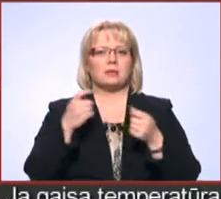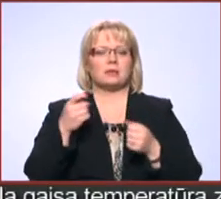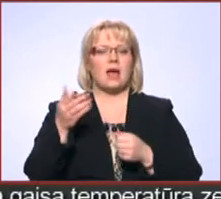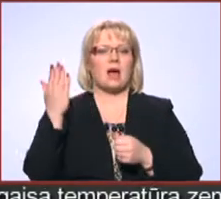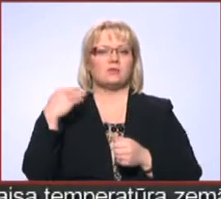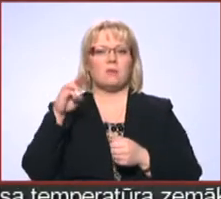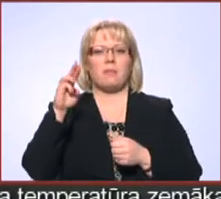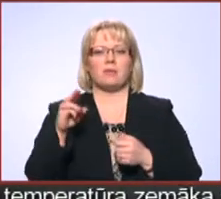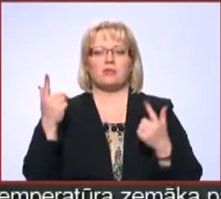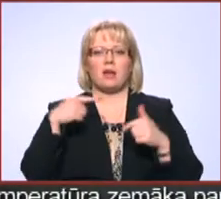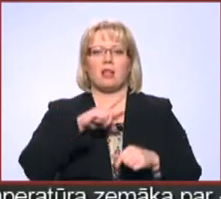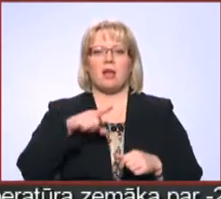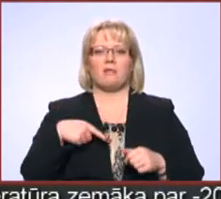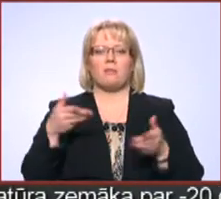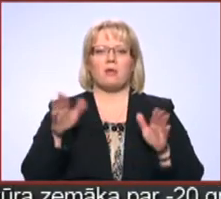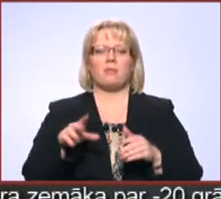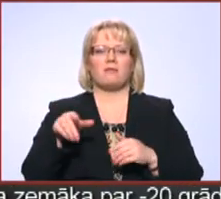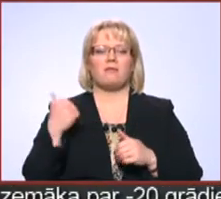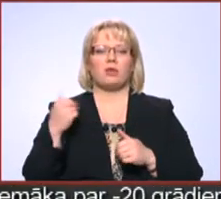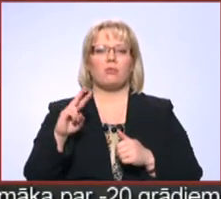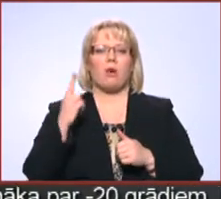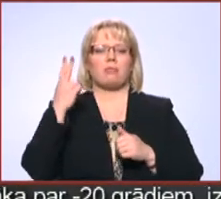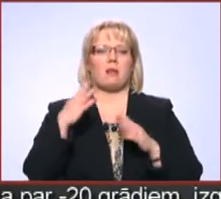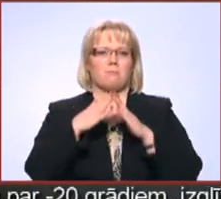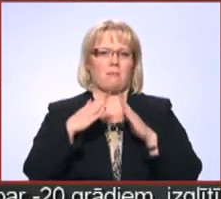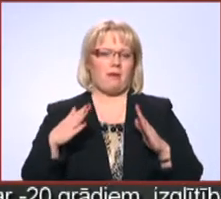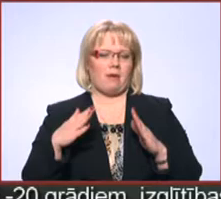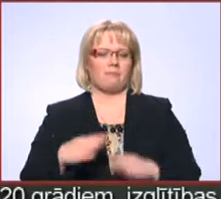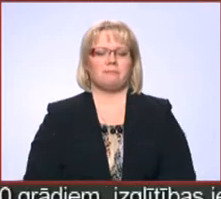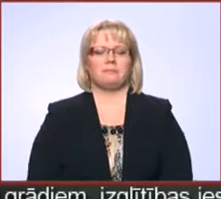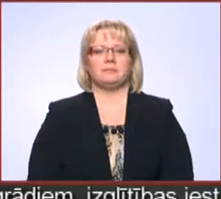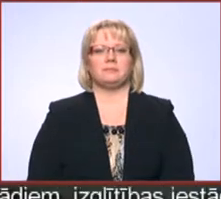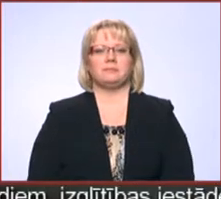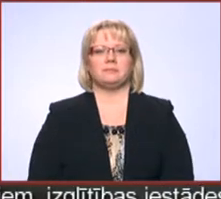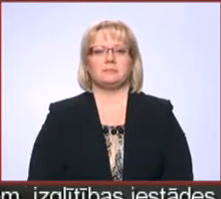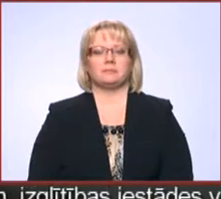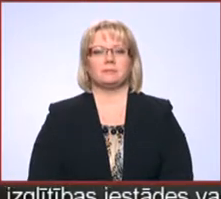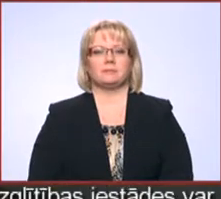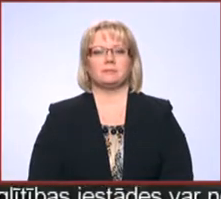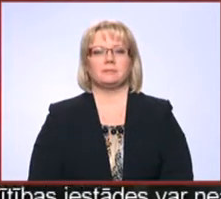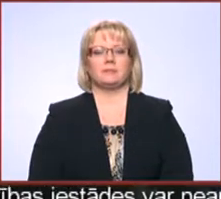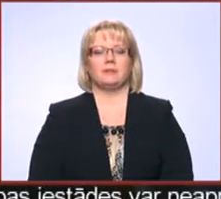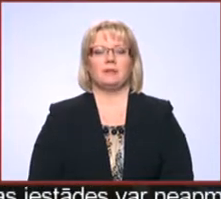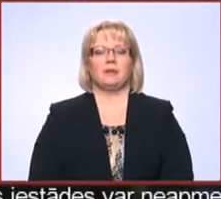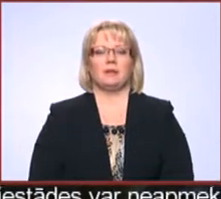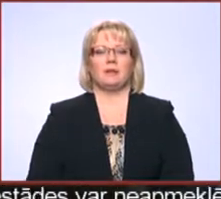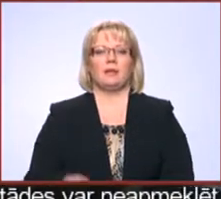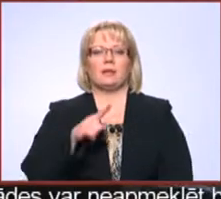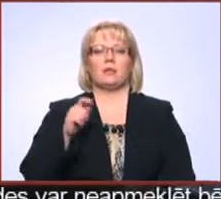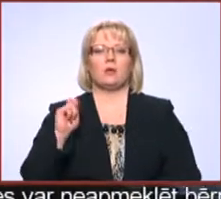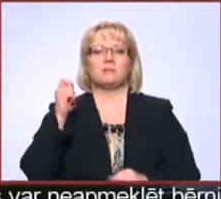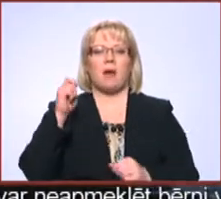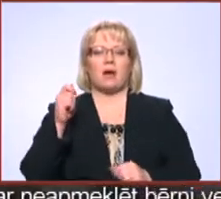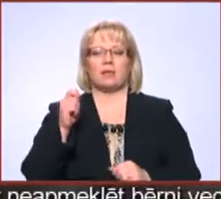aizvadīto mēnešu laikā Latvija ir kļuvusi par viņu otrajām mājām. Turpina Vidzemes televīzija. Estelle no Spānijas